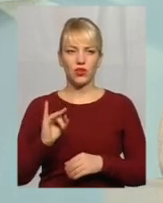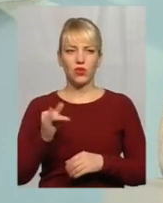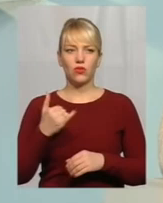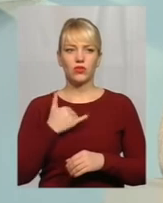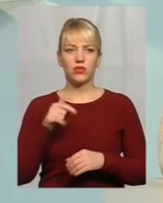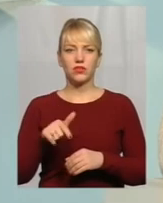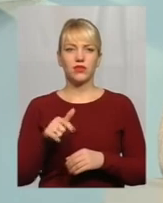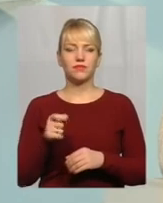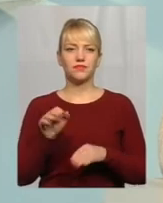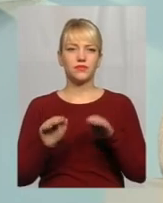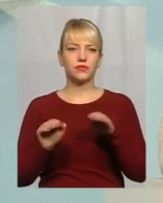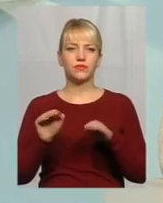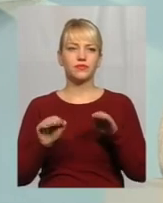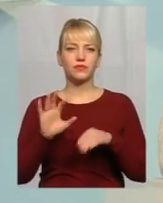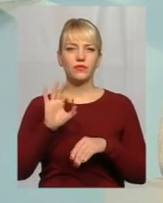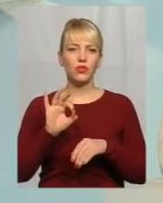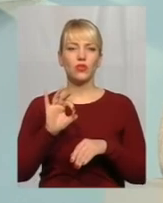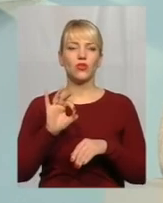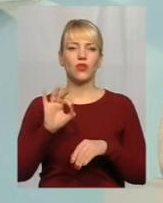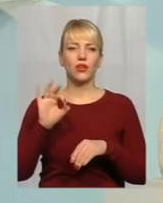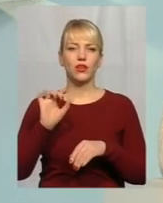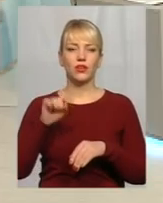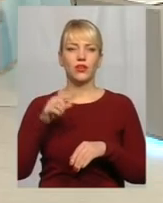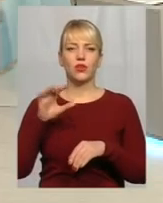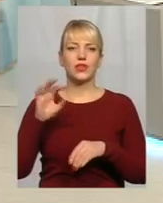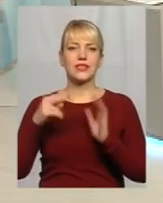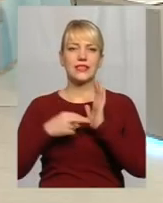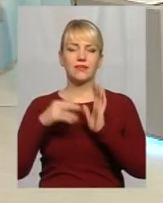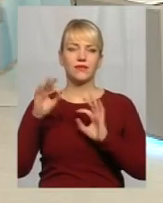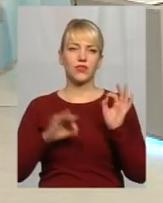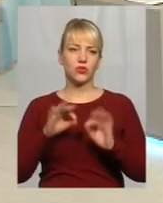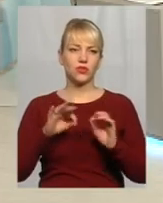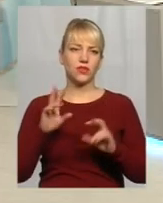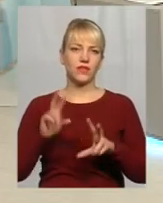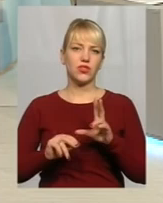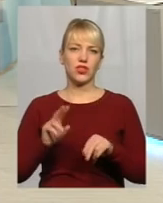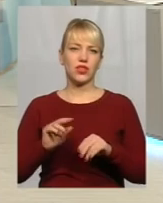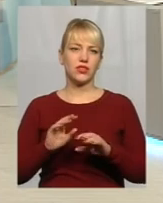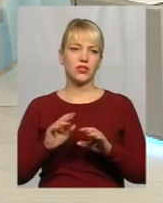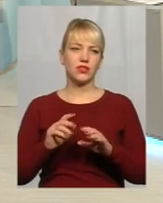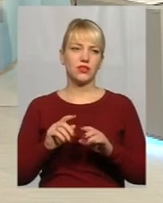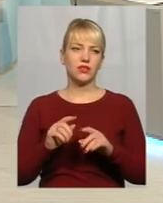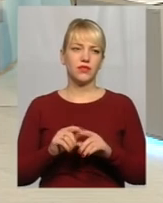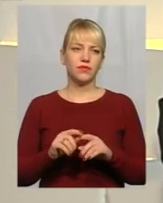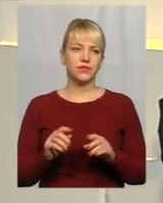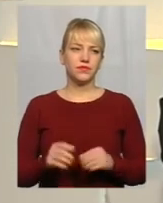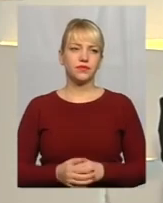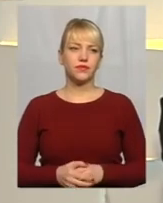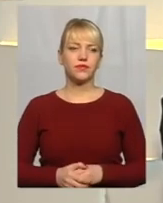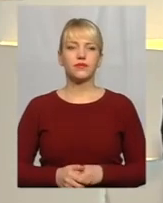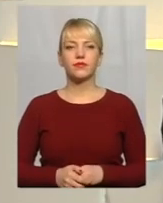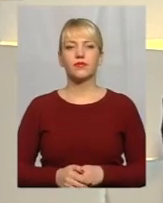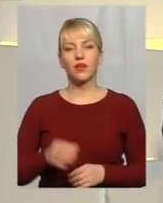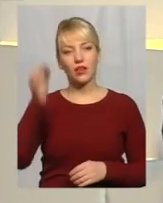зросло Коливання – 0,7% Будемо врахувати, що майже не зросло Дякую, пане Олексій,